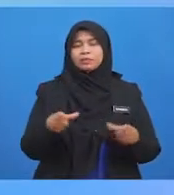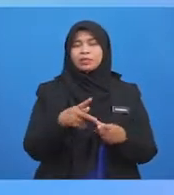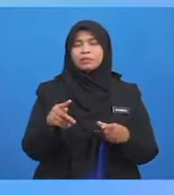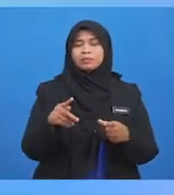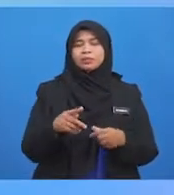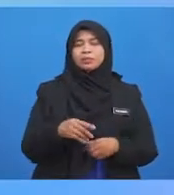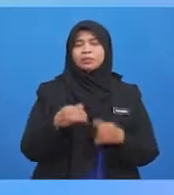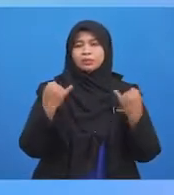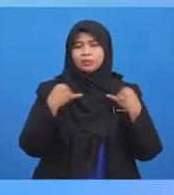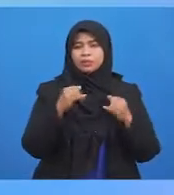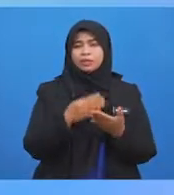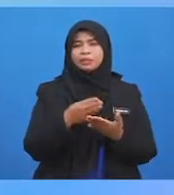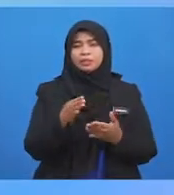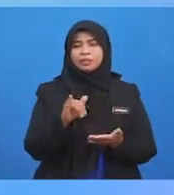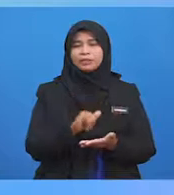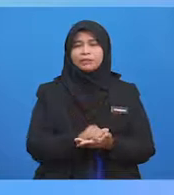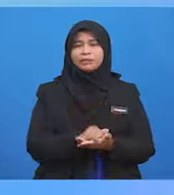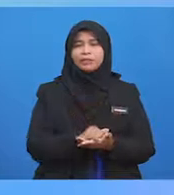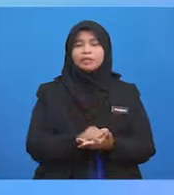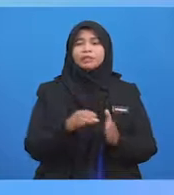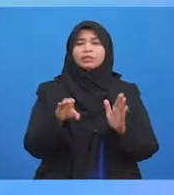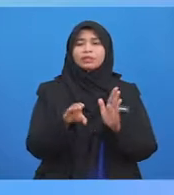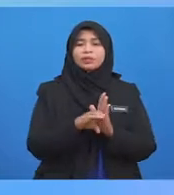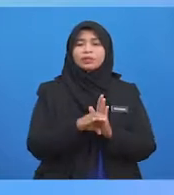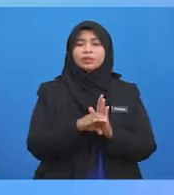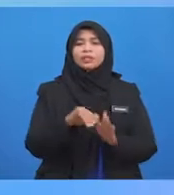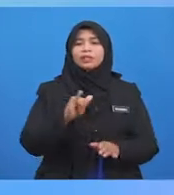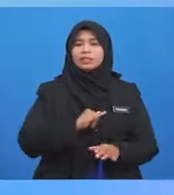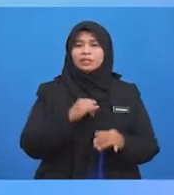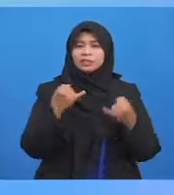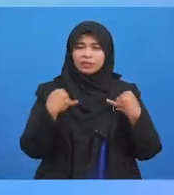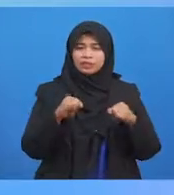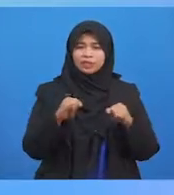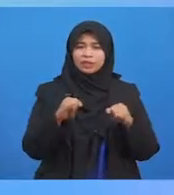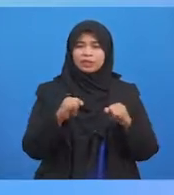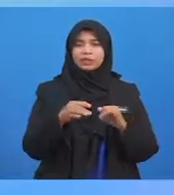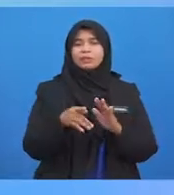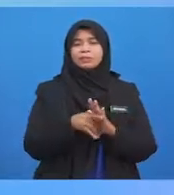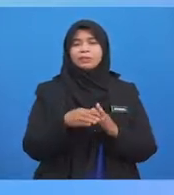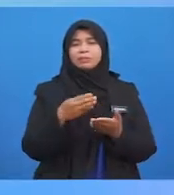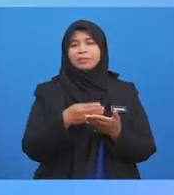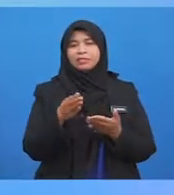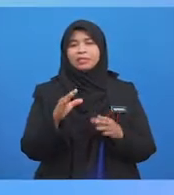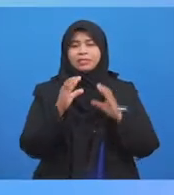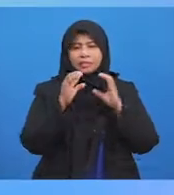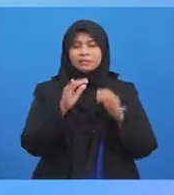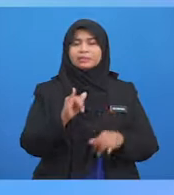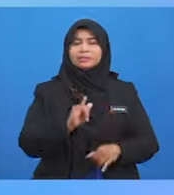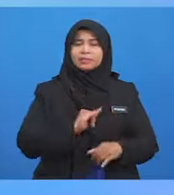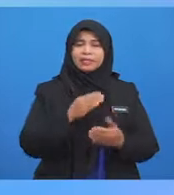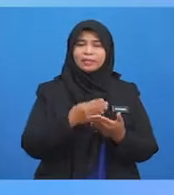beli tersebut Contohnya Kata penjual Saya jual Dan pembeli menjawab Saya beli